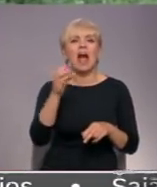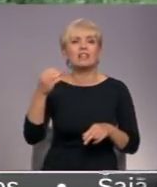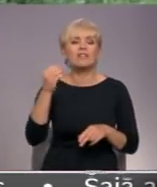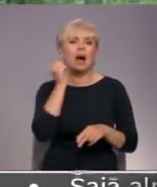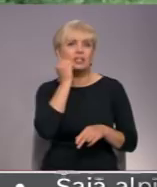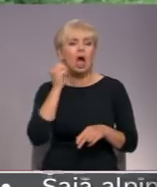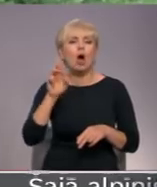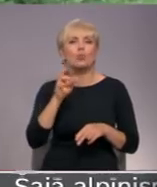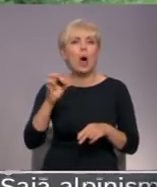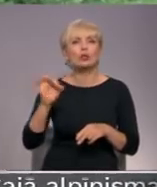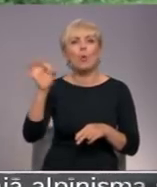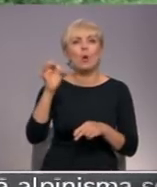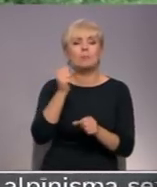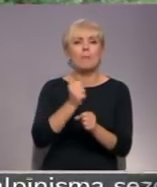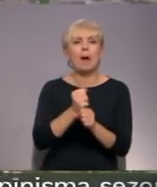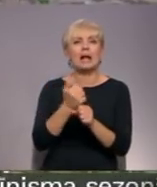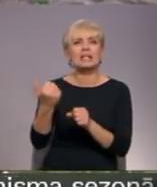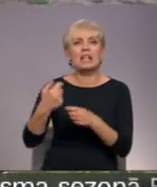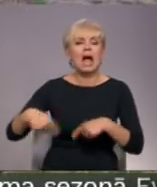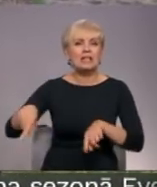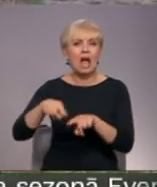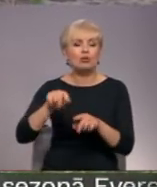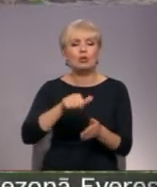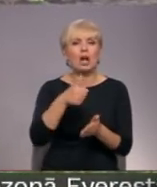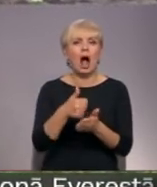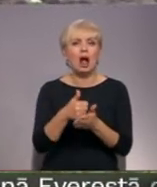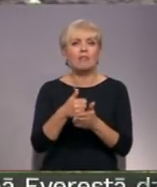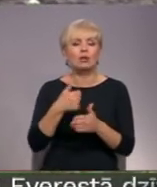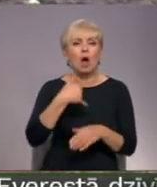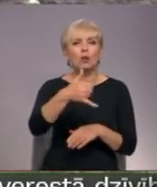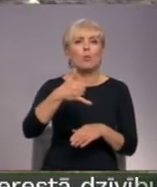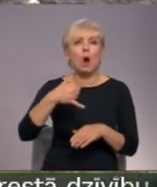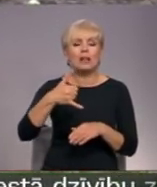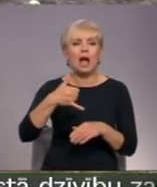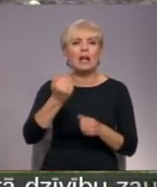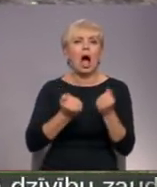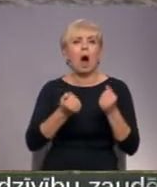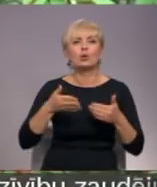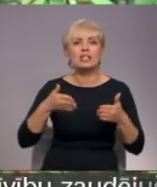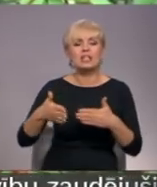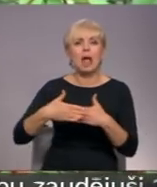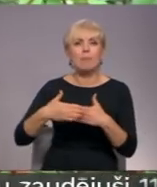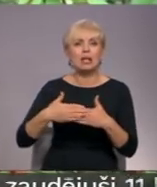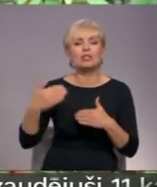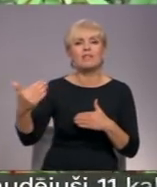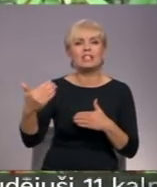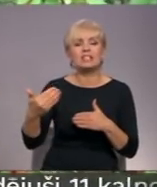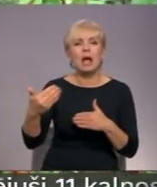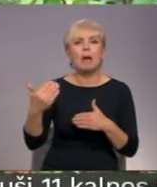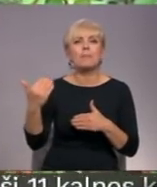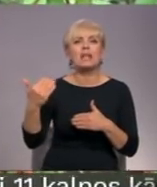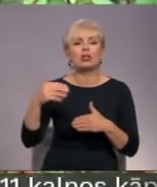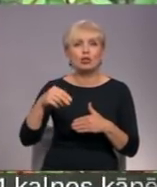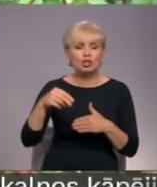rundāls nozonieku novada pagastu teritorijās, galvenokārt nolaistīts autoceļu malas un tiem pieguļošās teritorijas. Par